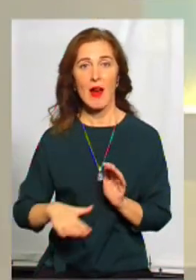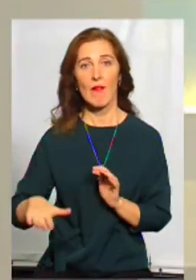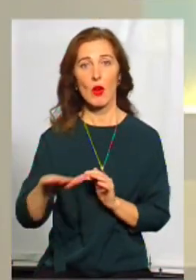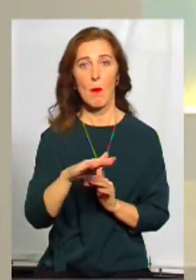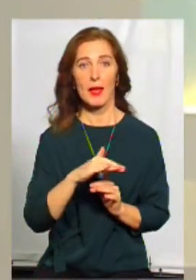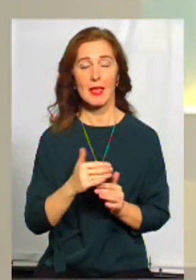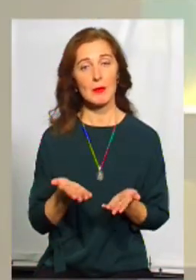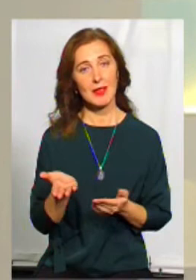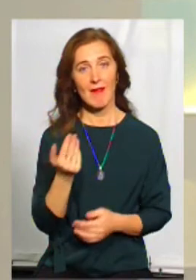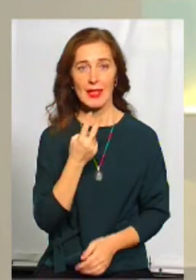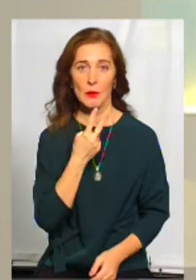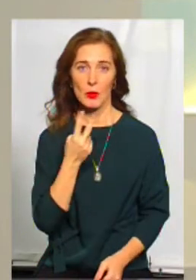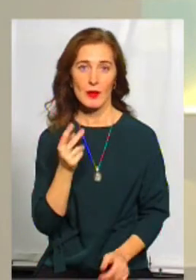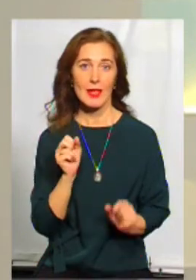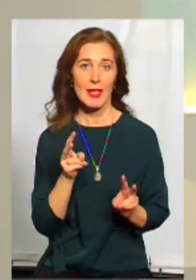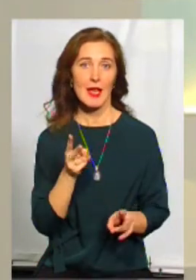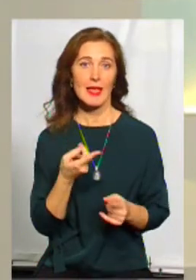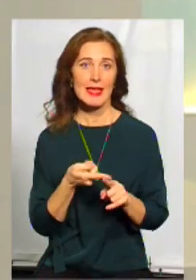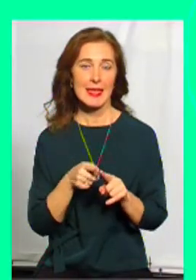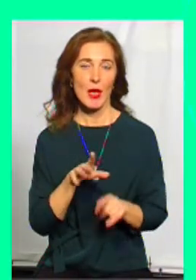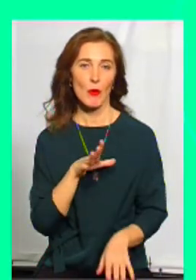Давайте подивимося, як це було.